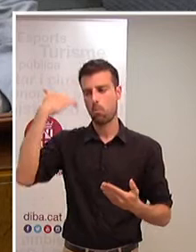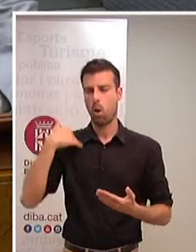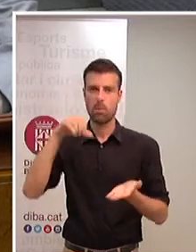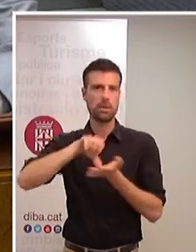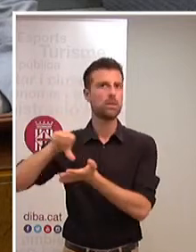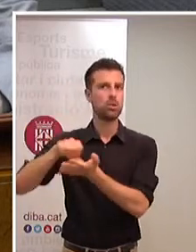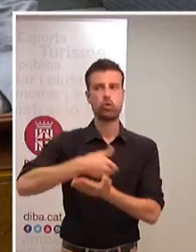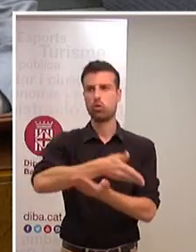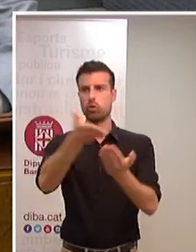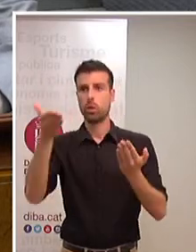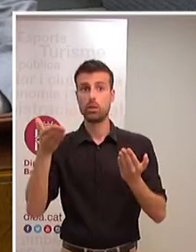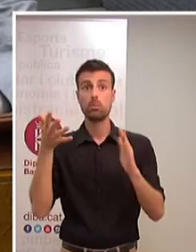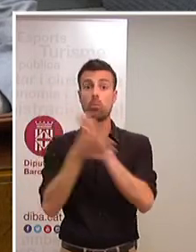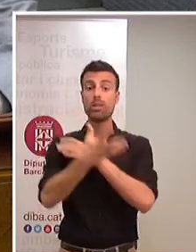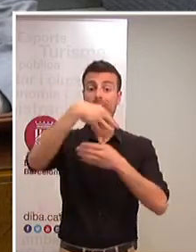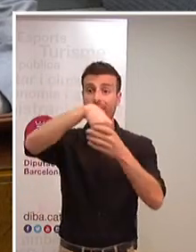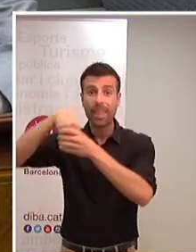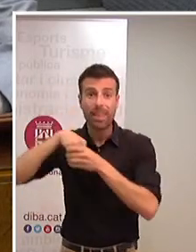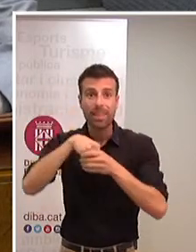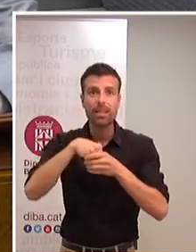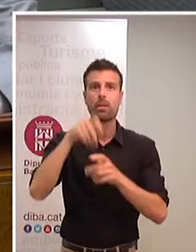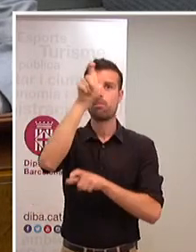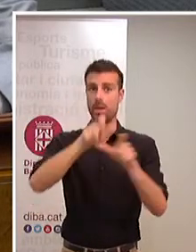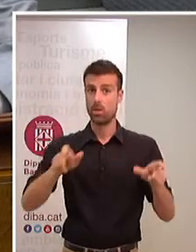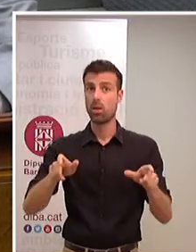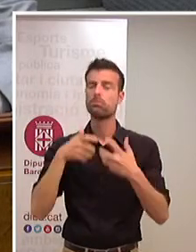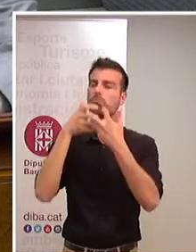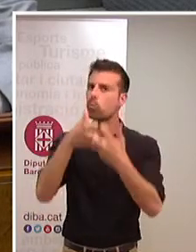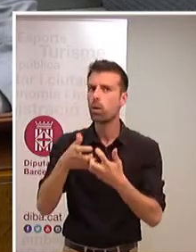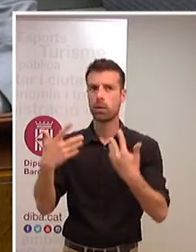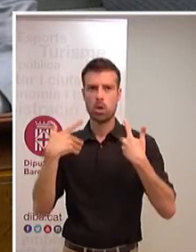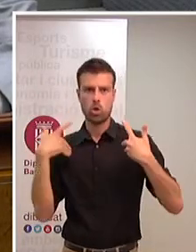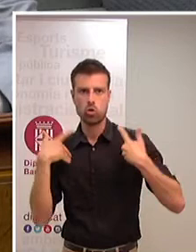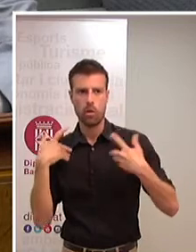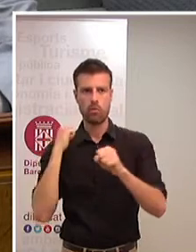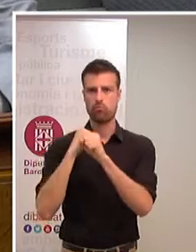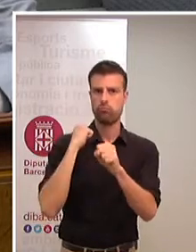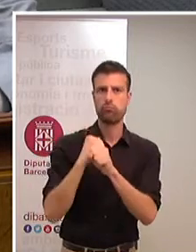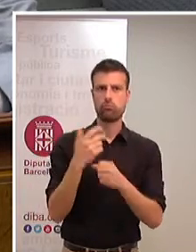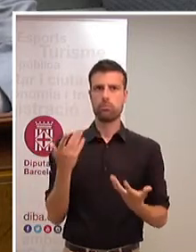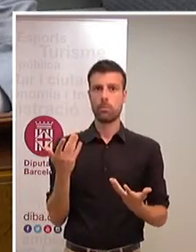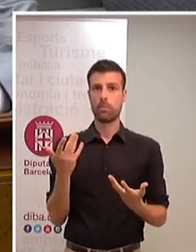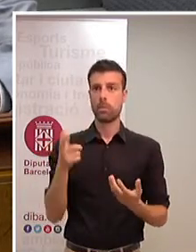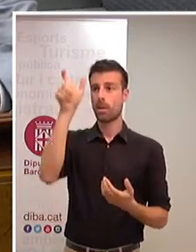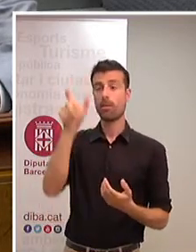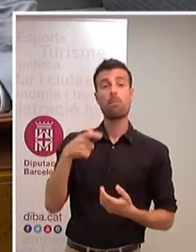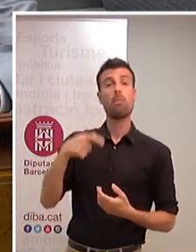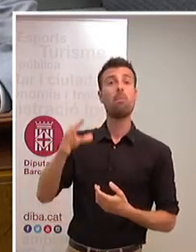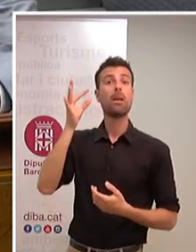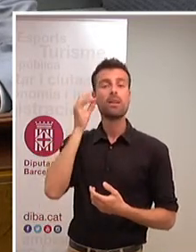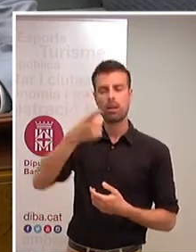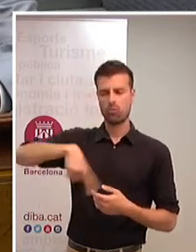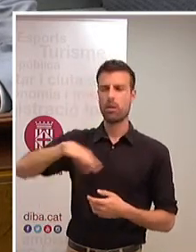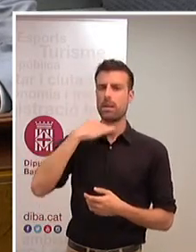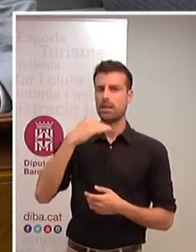hi ha les persones que lluiten, que pateixen, que treballen. Presidenta, sabem tots plegats de la teva